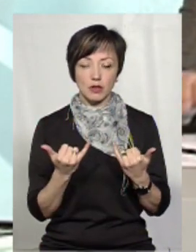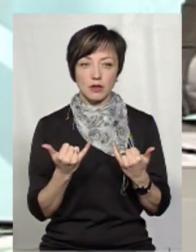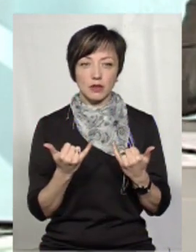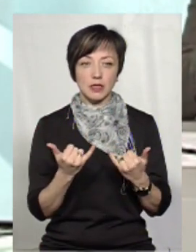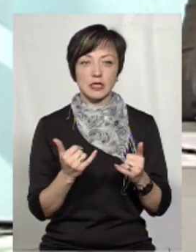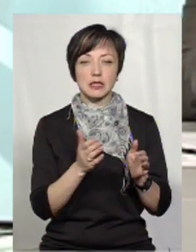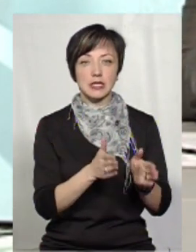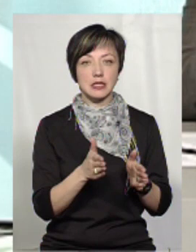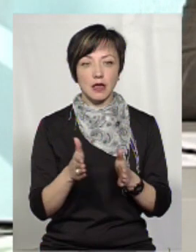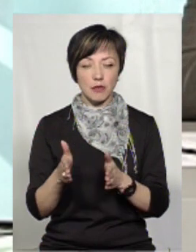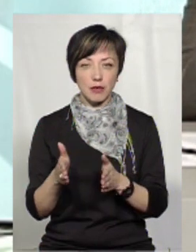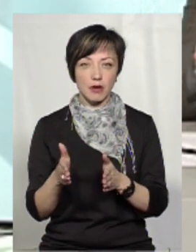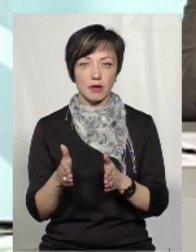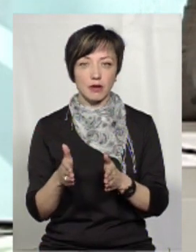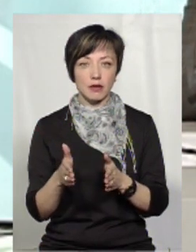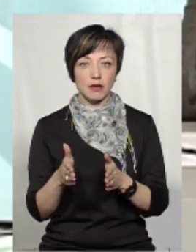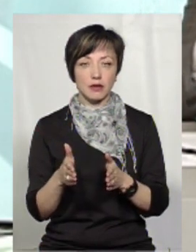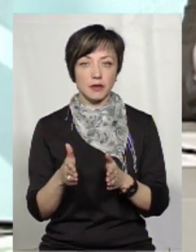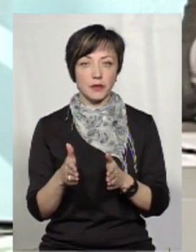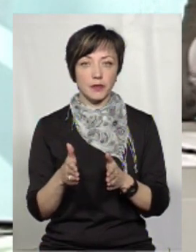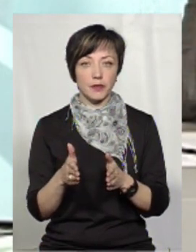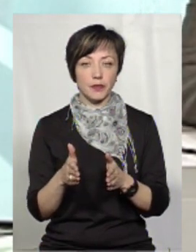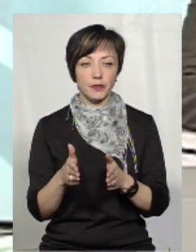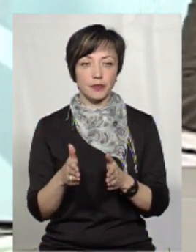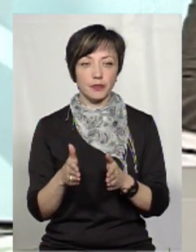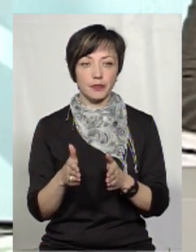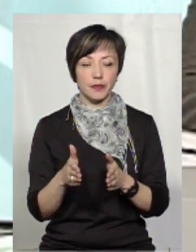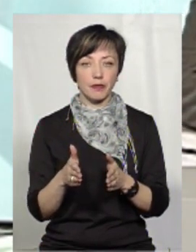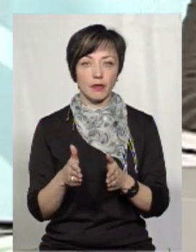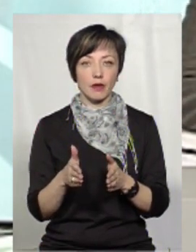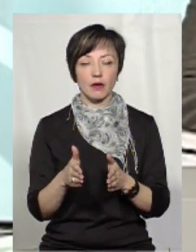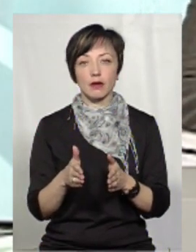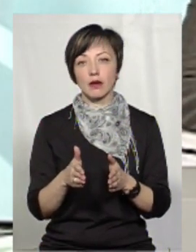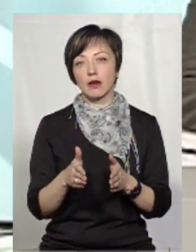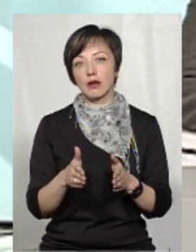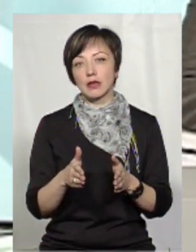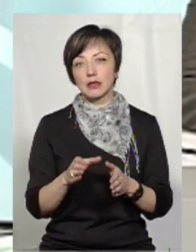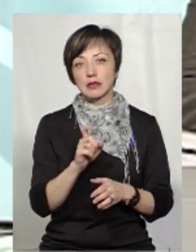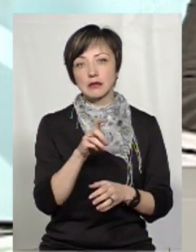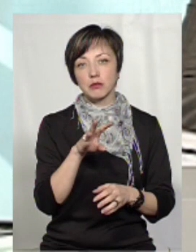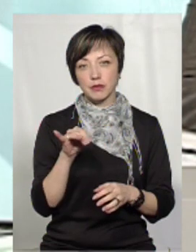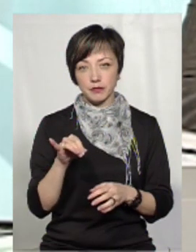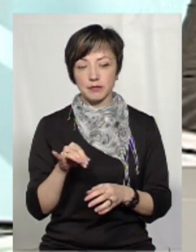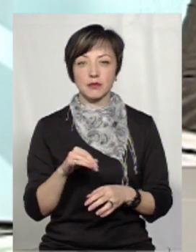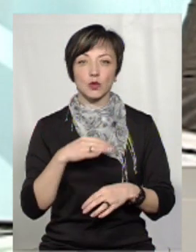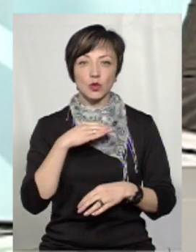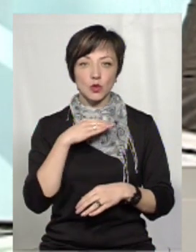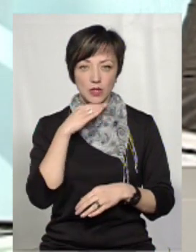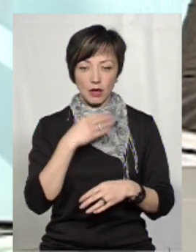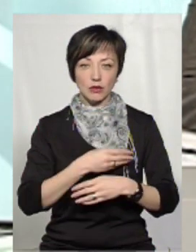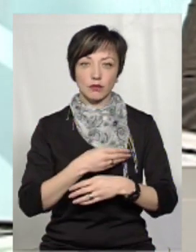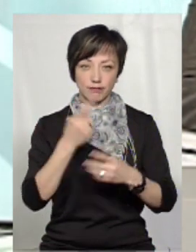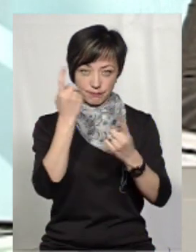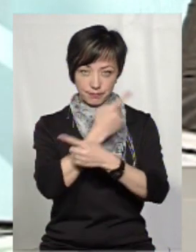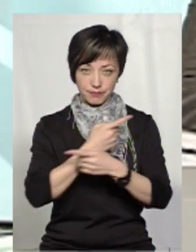система, будемо казати, яка засобів масової інформації, тут достатньо надало інформації. Всі